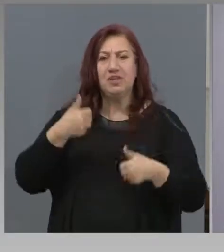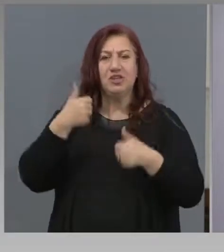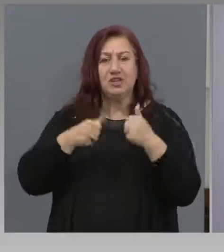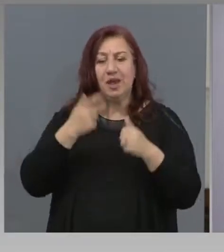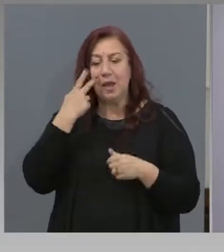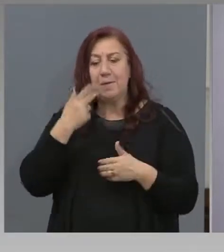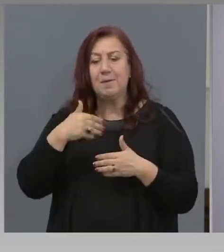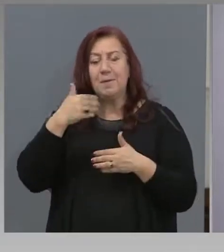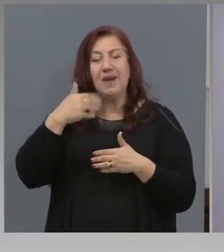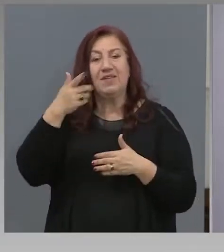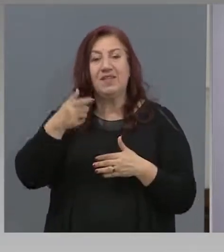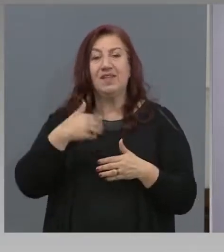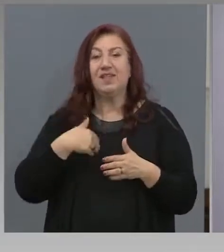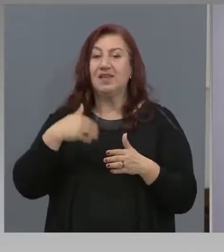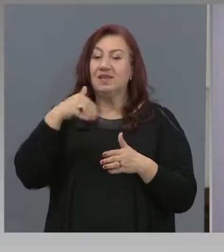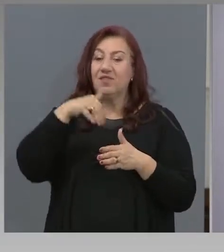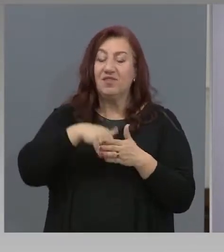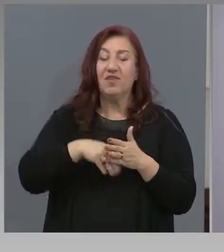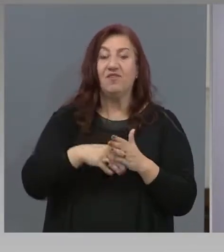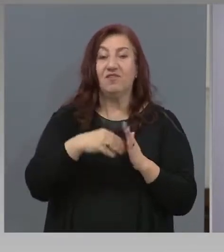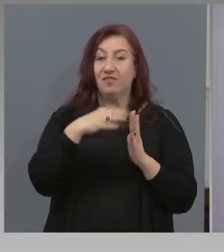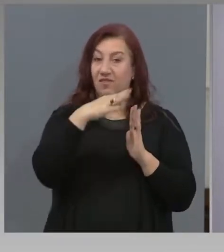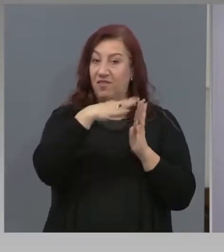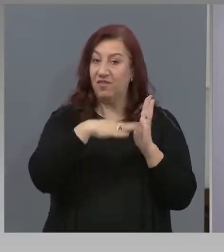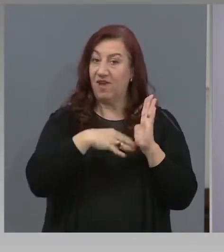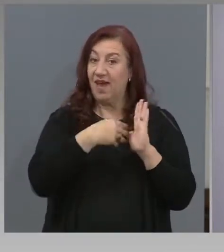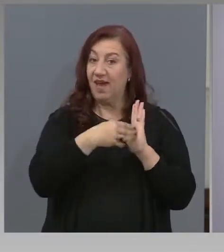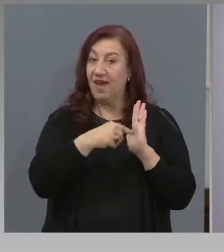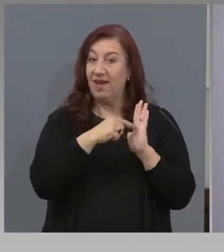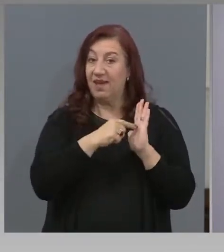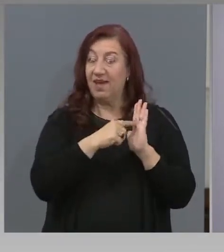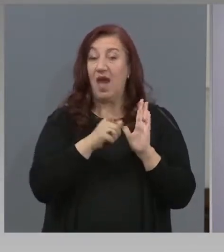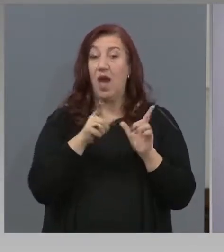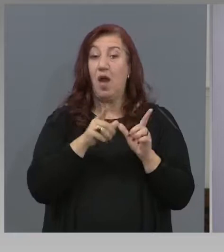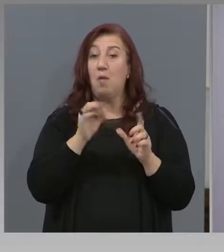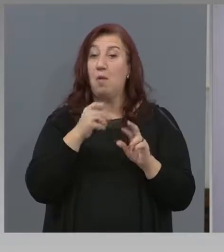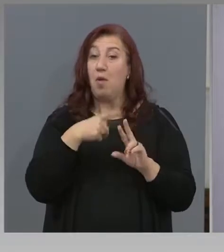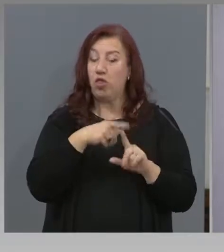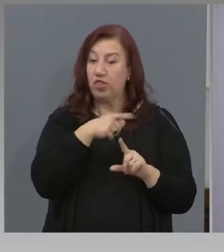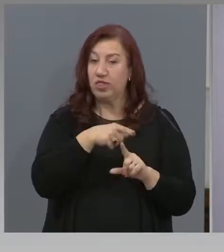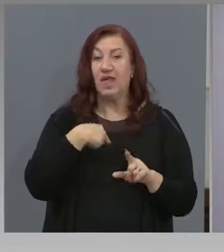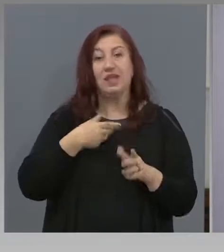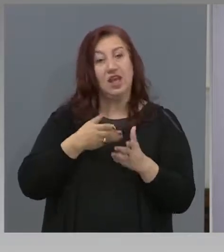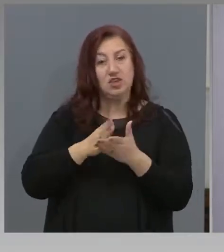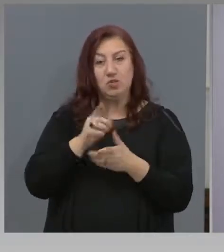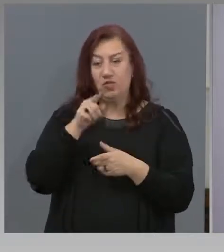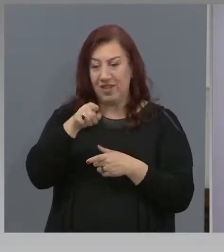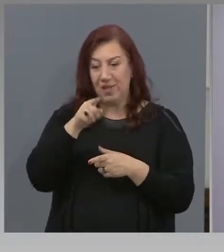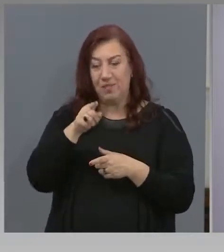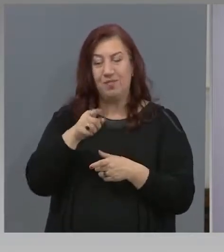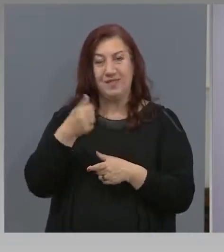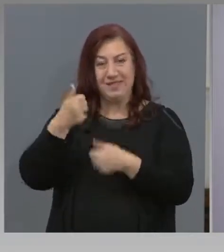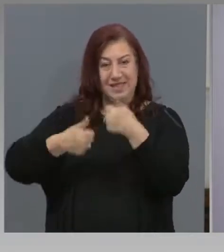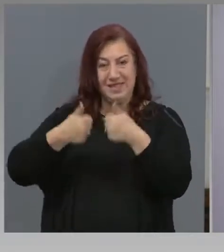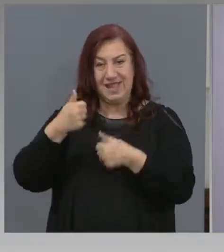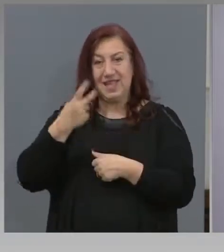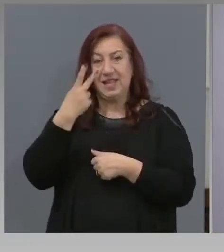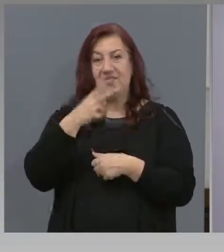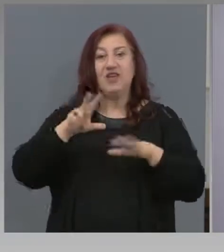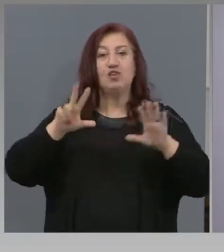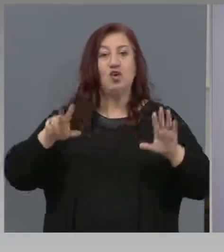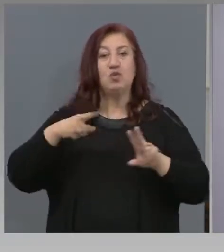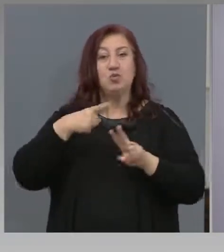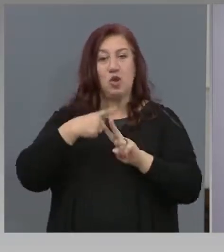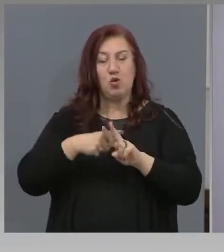календара на МОН. Ние ще проведем този национален кръг на 28 юни по области с минимално